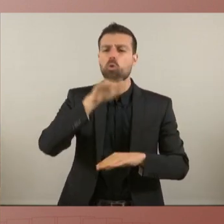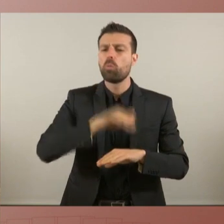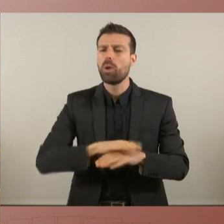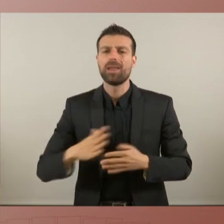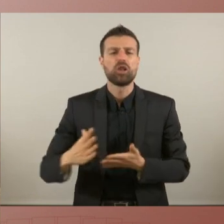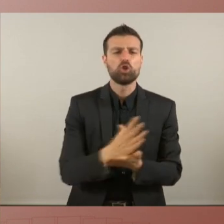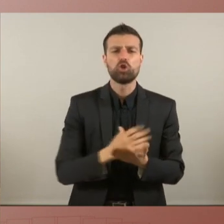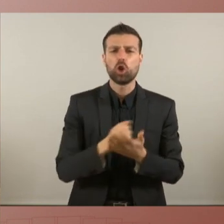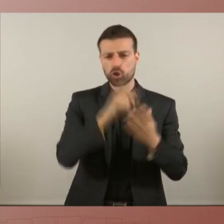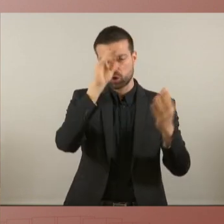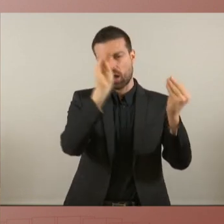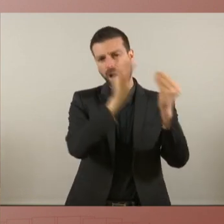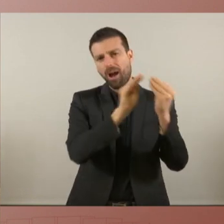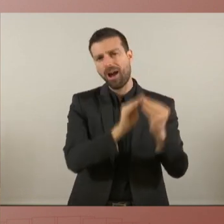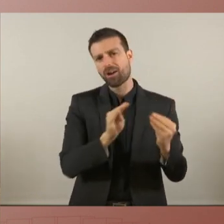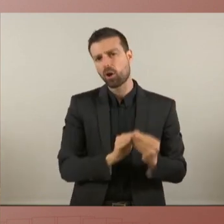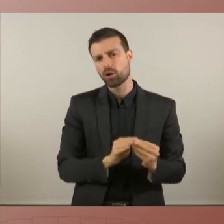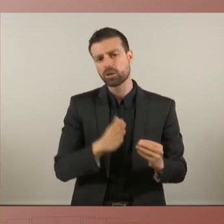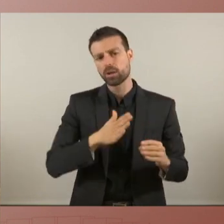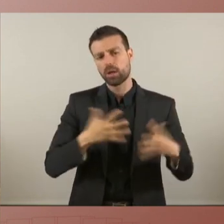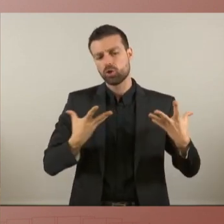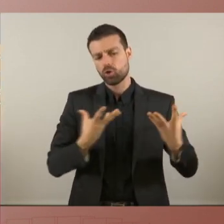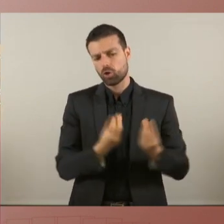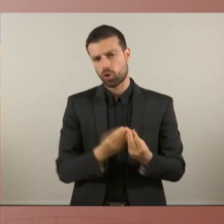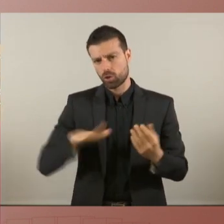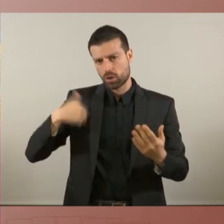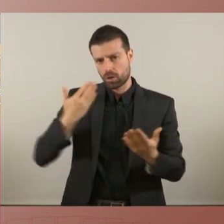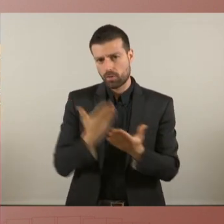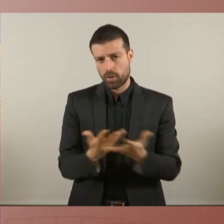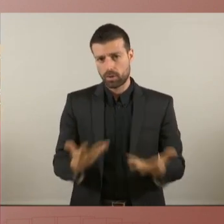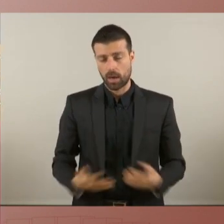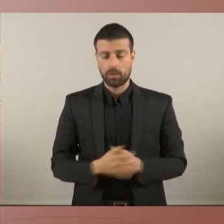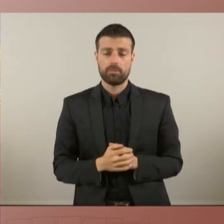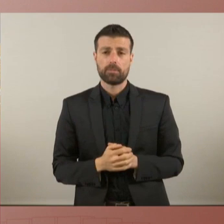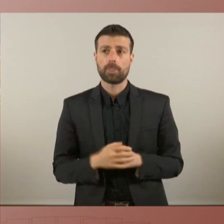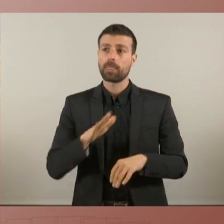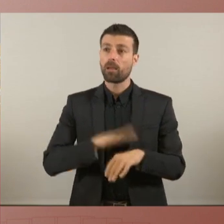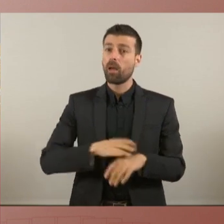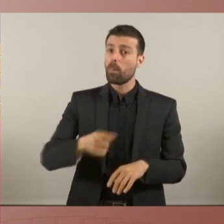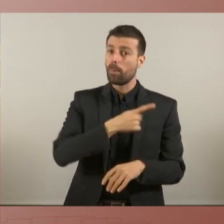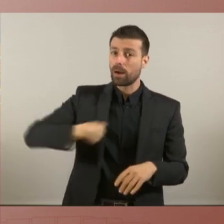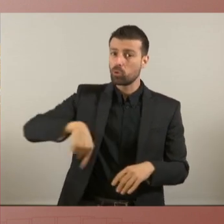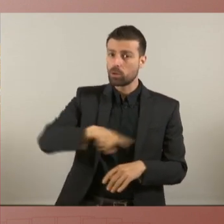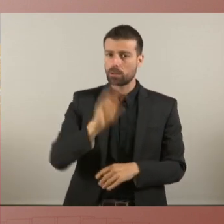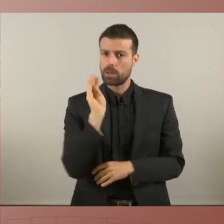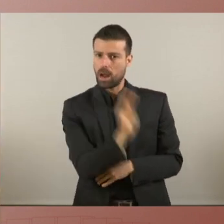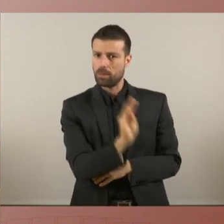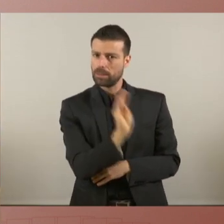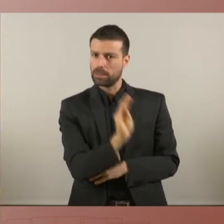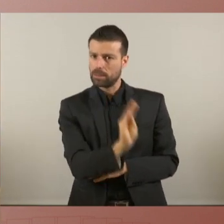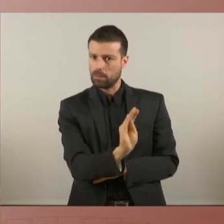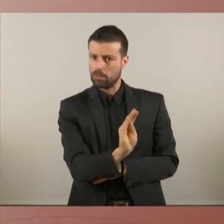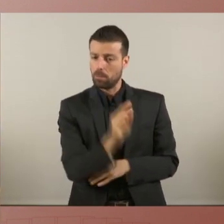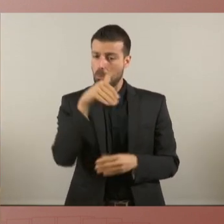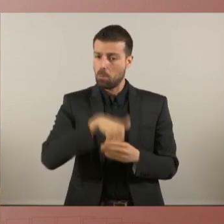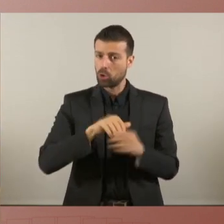assolits amb nosaltres fins a dia d'avui però nosaltres també avisem que aquests nou